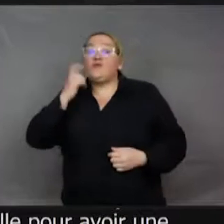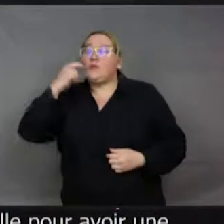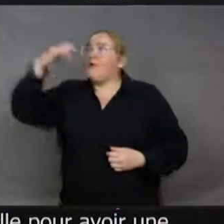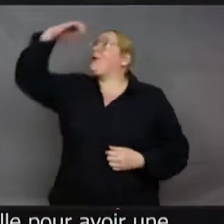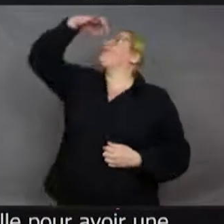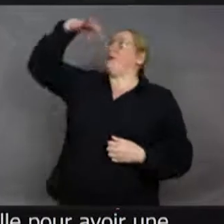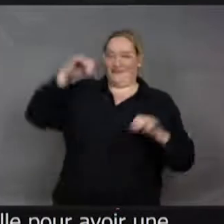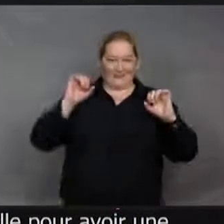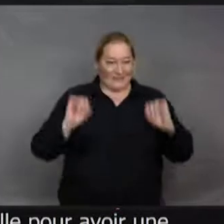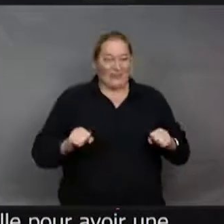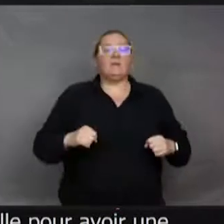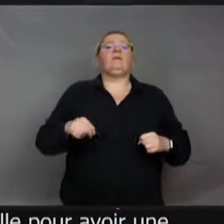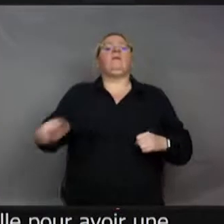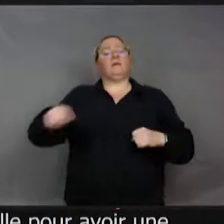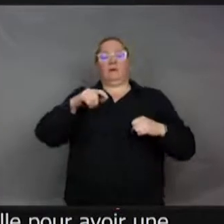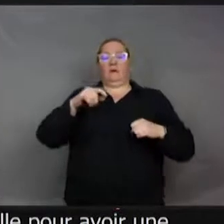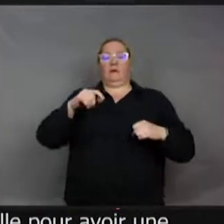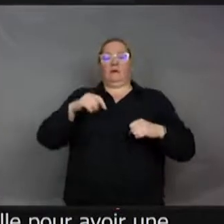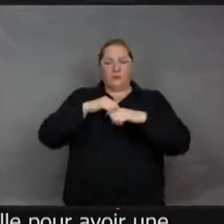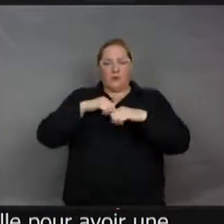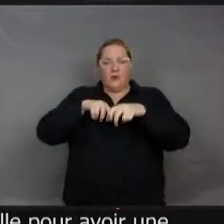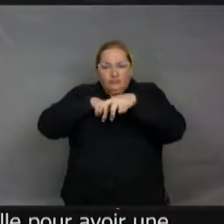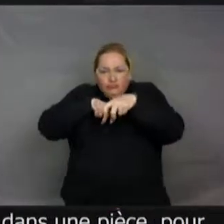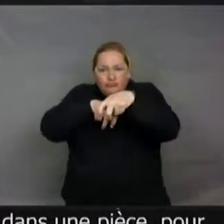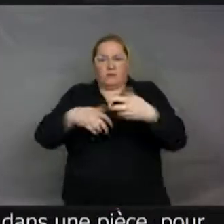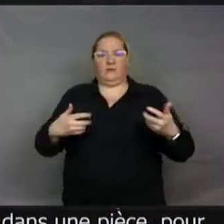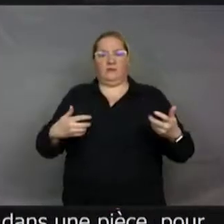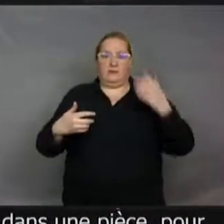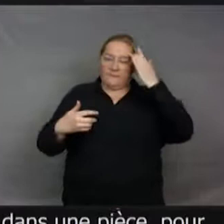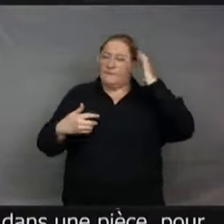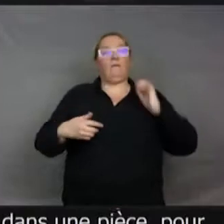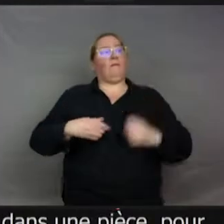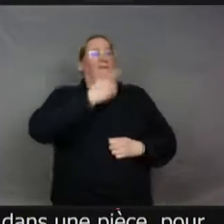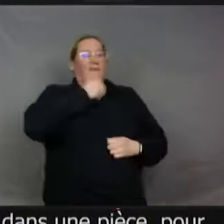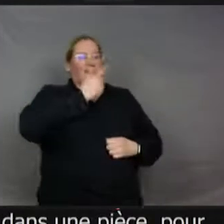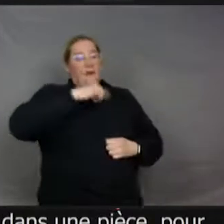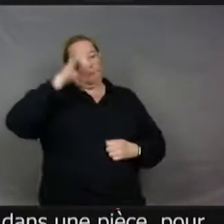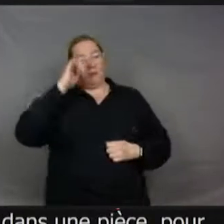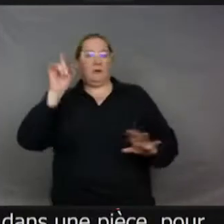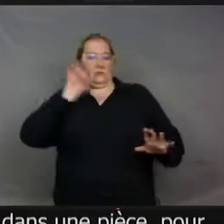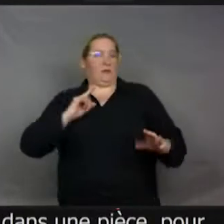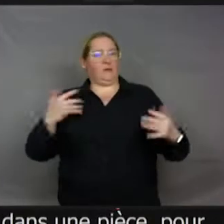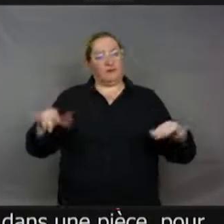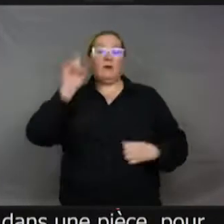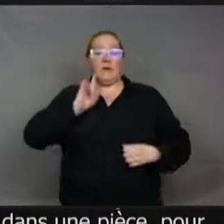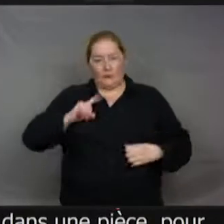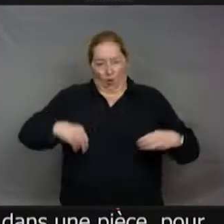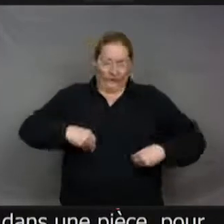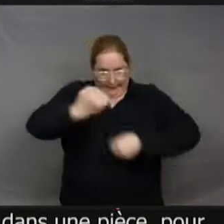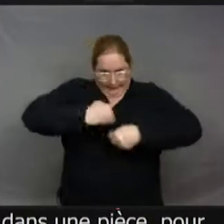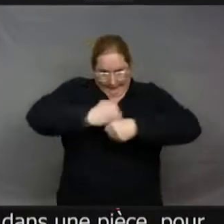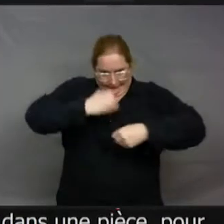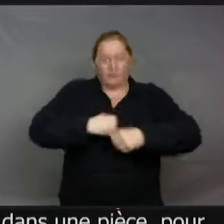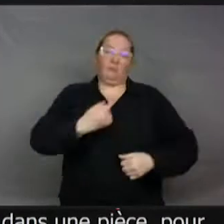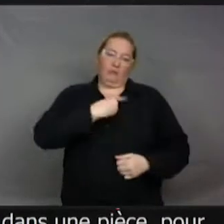peu de temps, le bourdon, je devrais dire la bourdonne. Oui, fastoche, parce que c'est que les filles qu'on voit, c'est les ouvrières. Donc, je devrais dire la bourdonne.